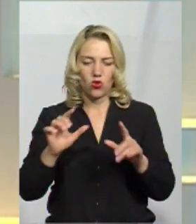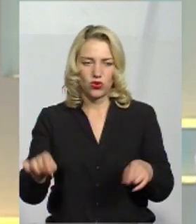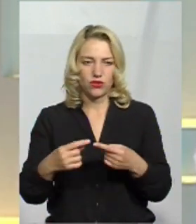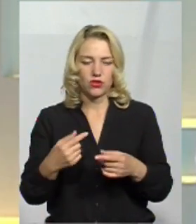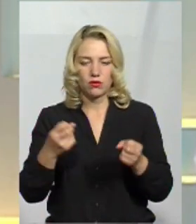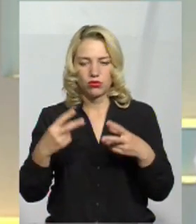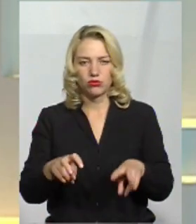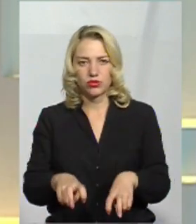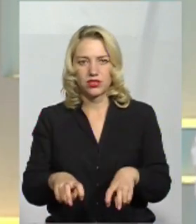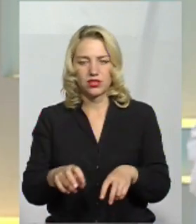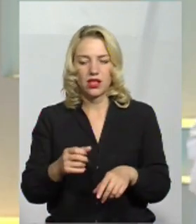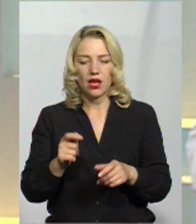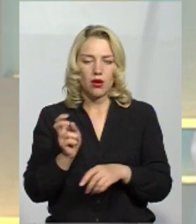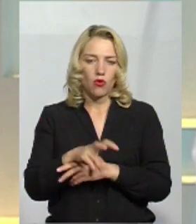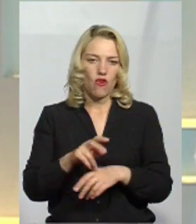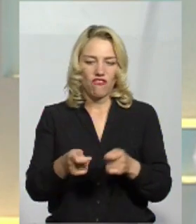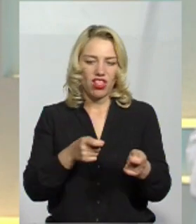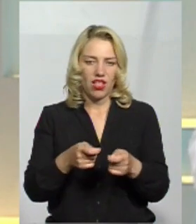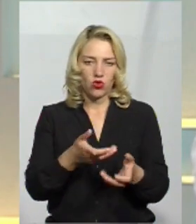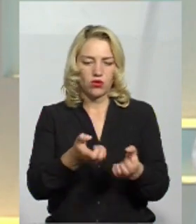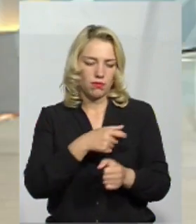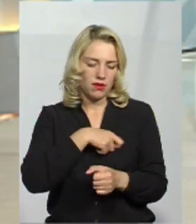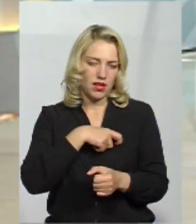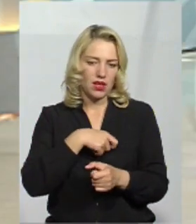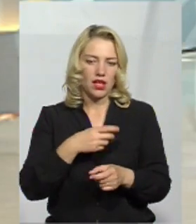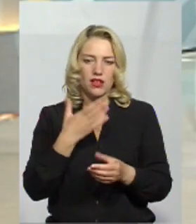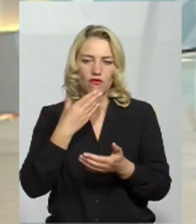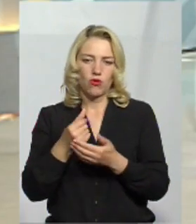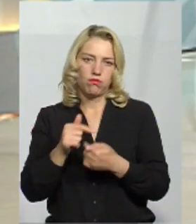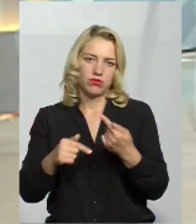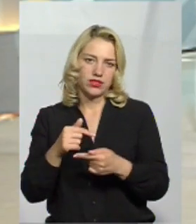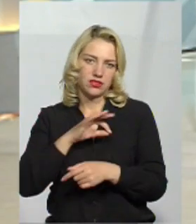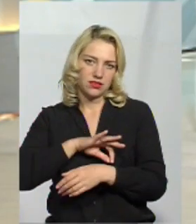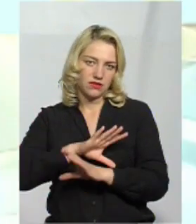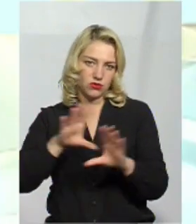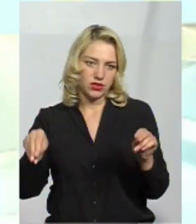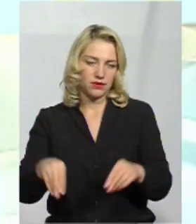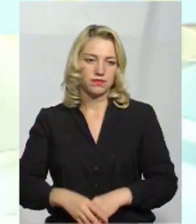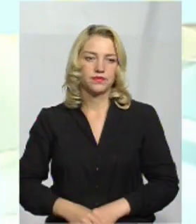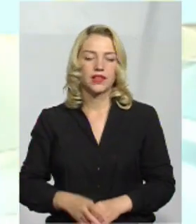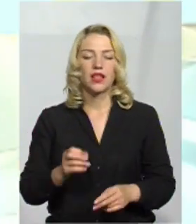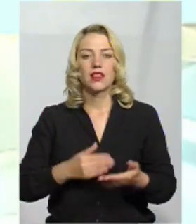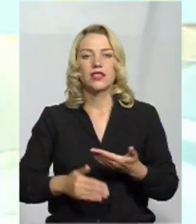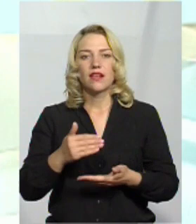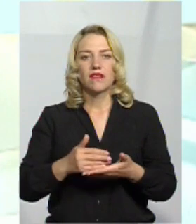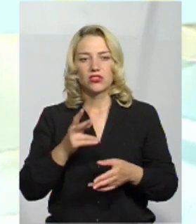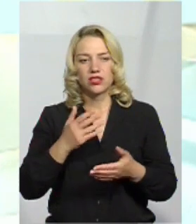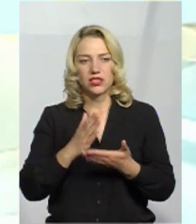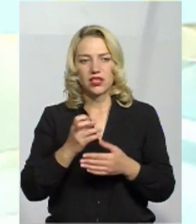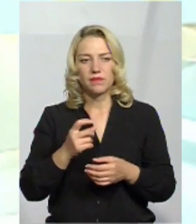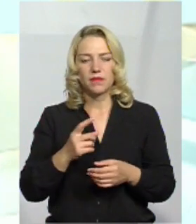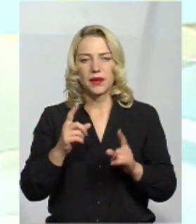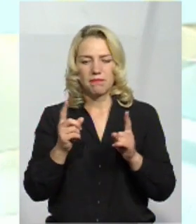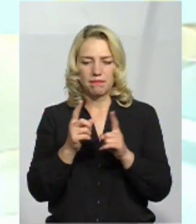просиджують свої крісла, приходять до влади для того, щоб отримати мандат, кришувати свій бізнес і стати недоторканими. Дякую, пане Назарію. І на завершення маємо ще